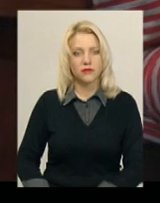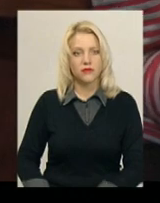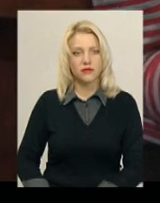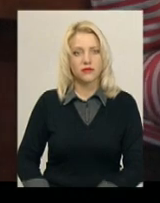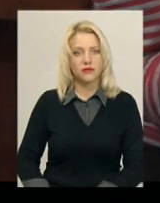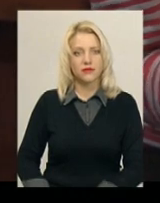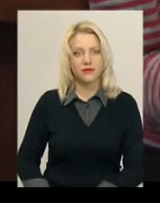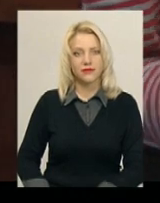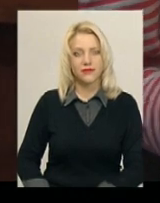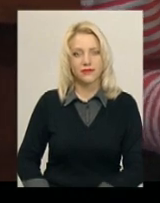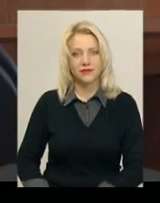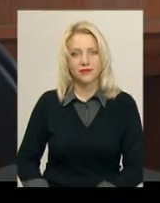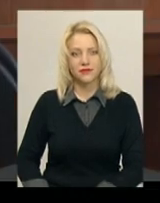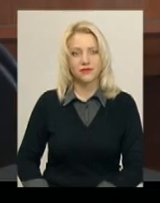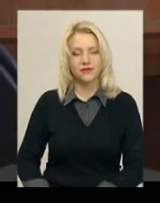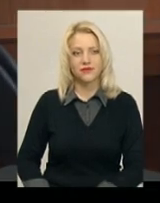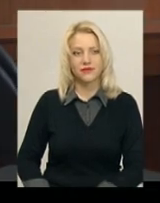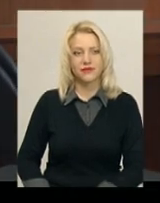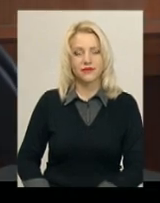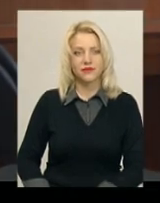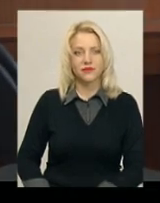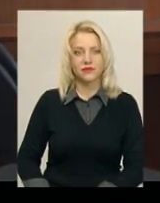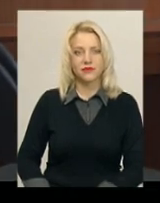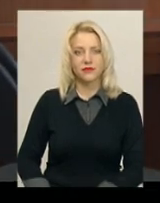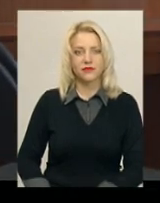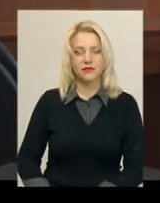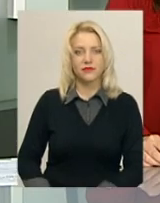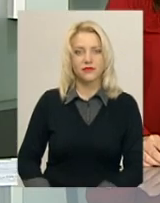Анастасія Олексюк, Іван Мовчан, новини Поділля-Центр.